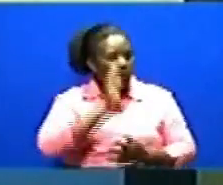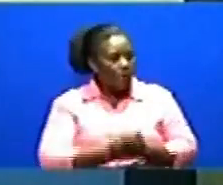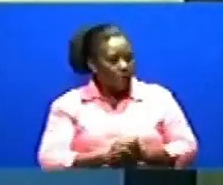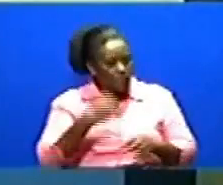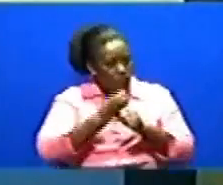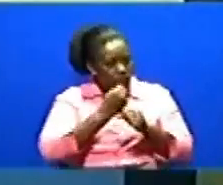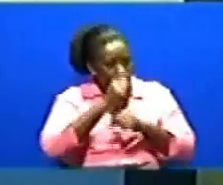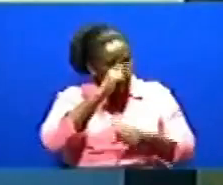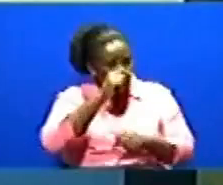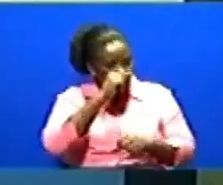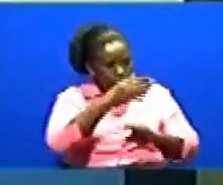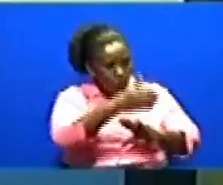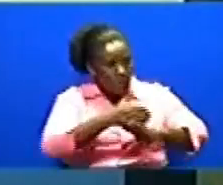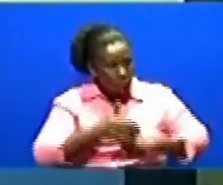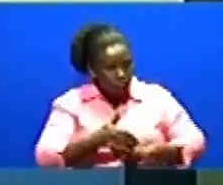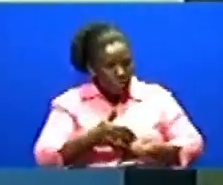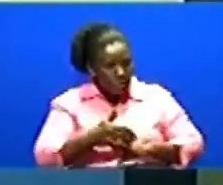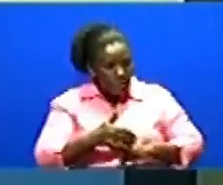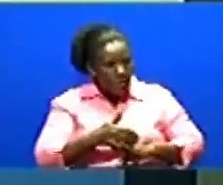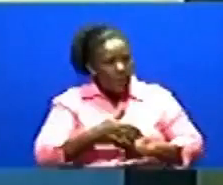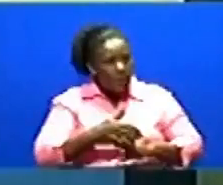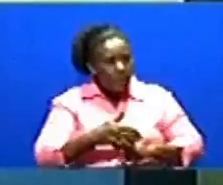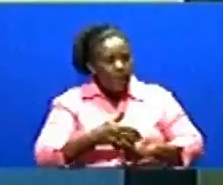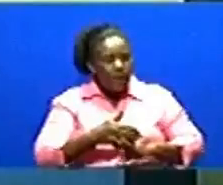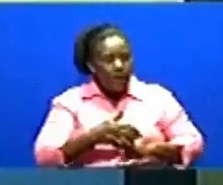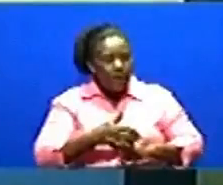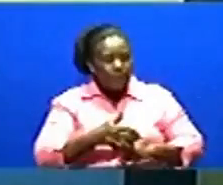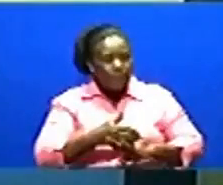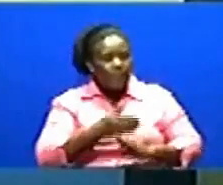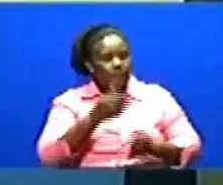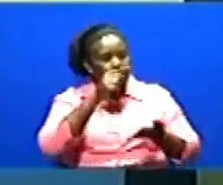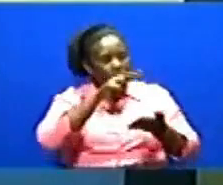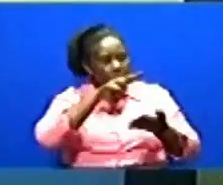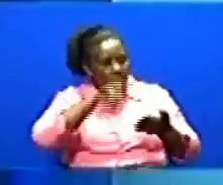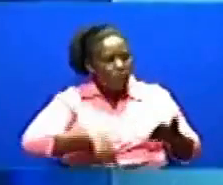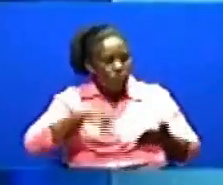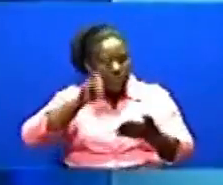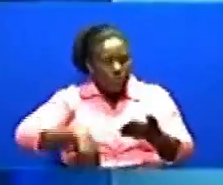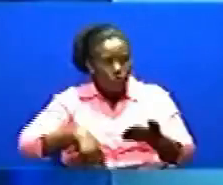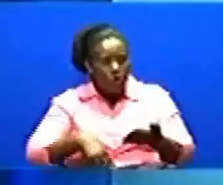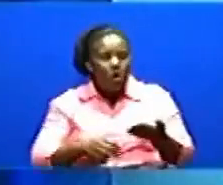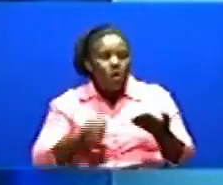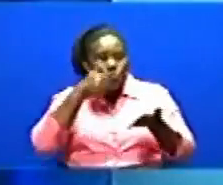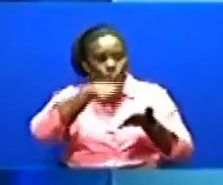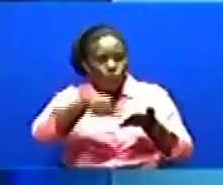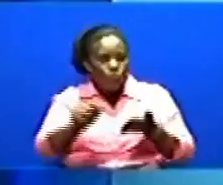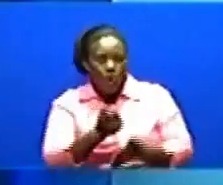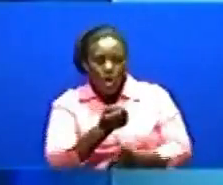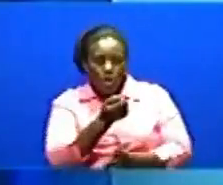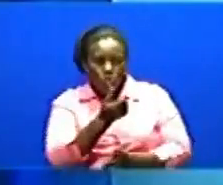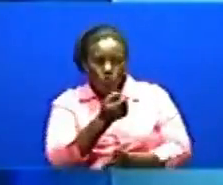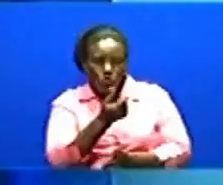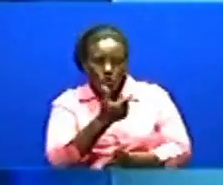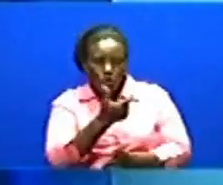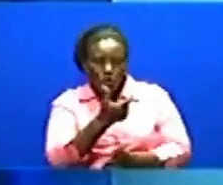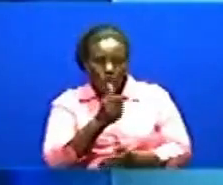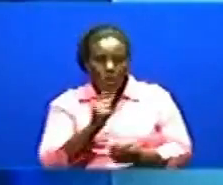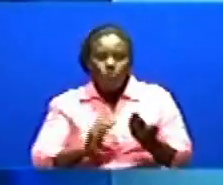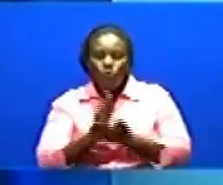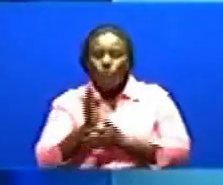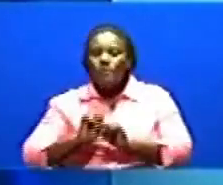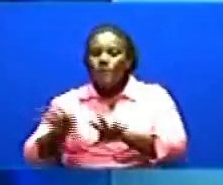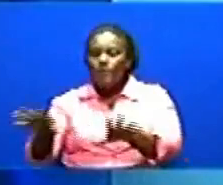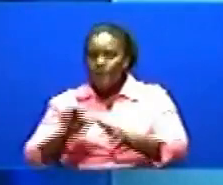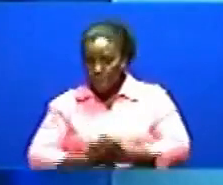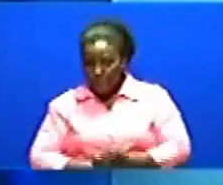zilizo sajiliwa kununu wazao la choroko Kwa njia ya mnada kupitia mtandao Wakulima hawa metuwa rahio baada ya zuezi la